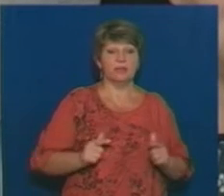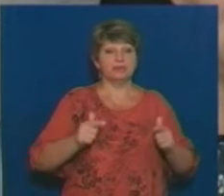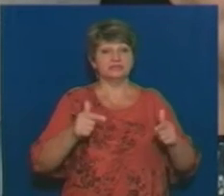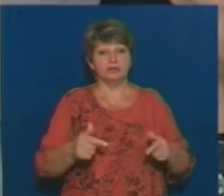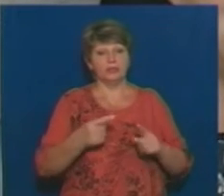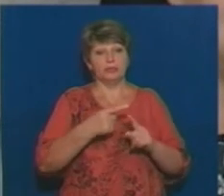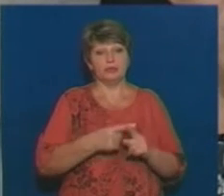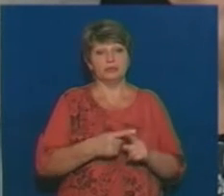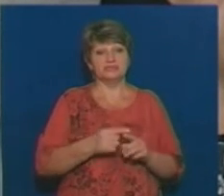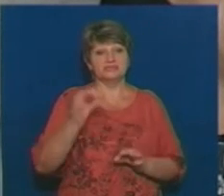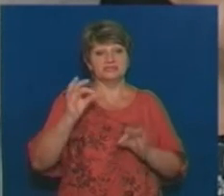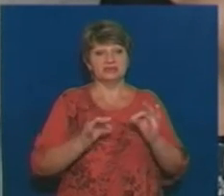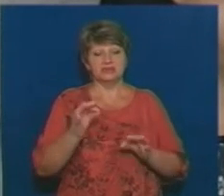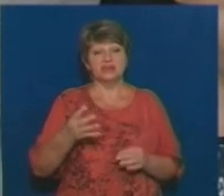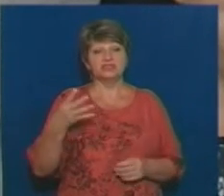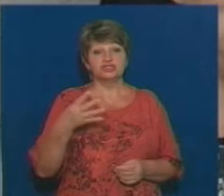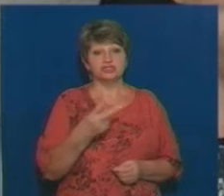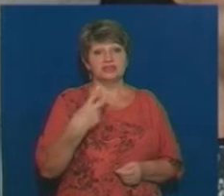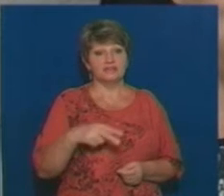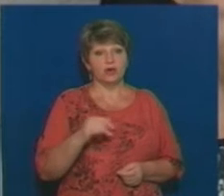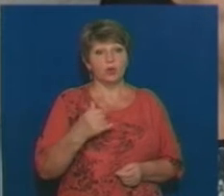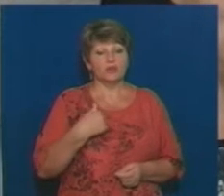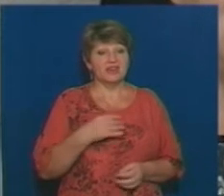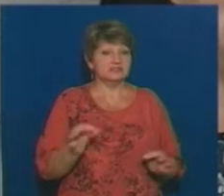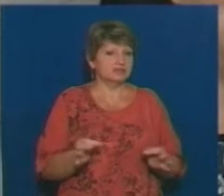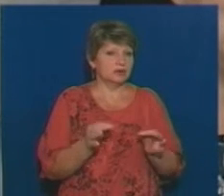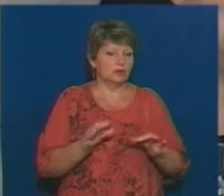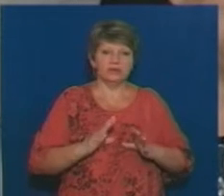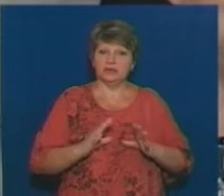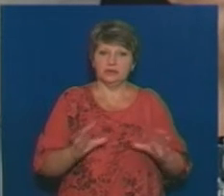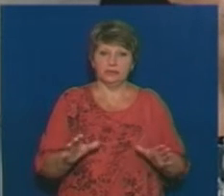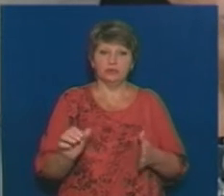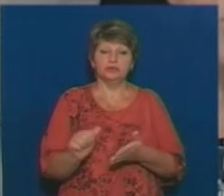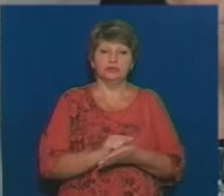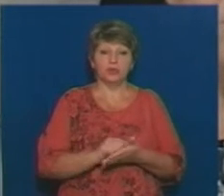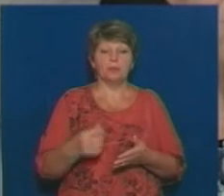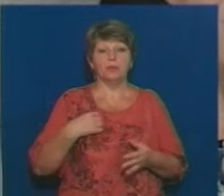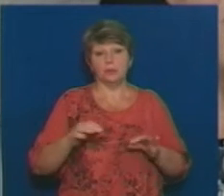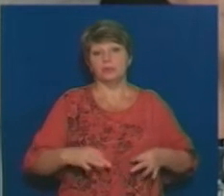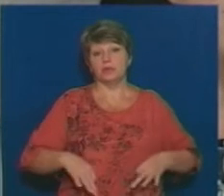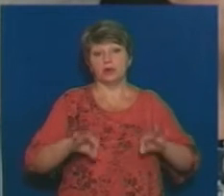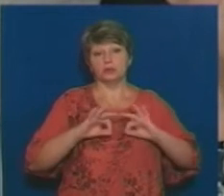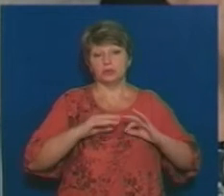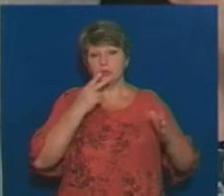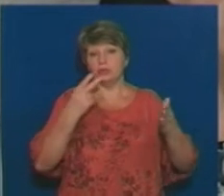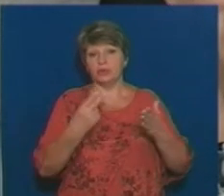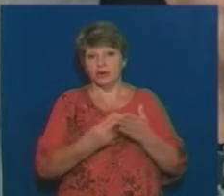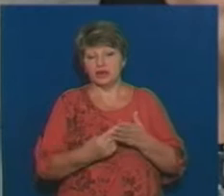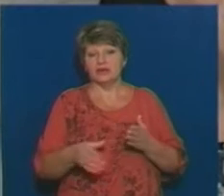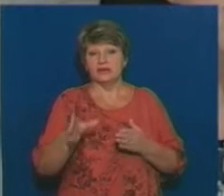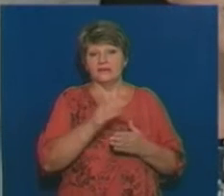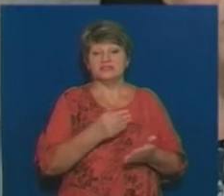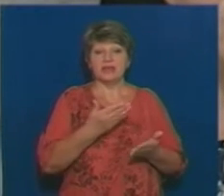цінам. Ціни 4,20 у нас не було ні в одному документі. Документи ми прокуратуру предоставили, реєстри, всі накладні,